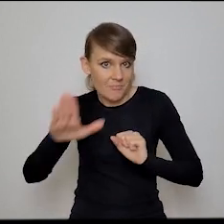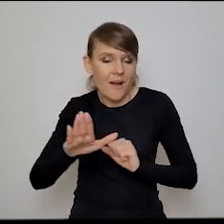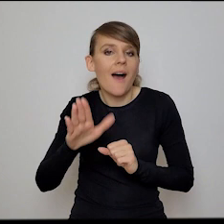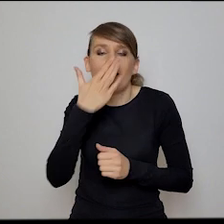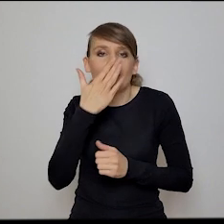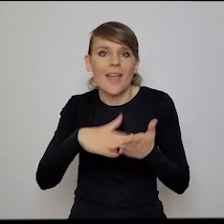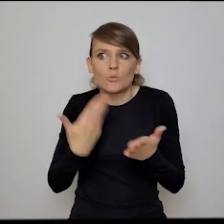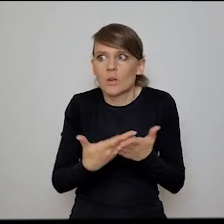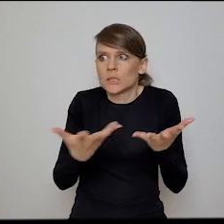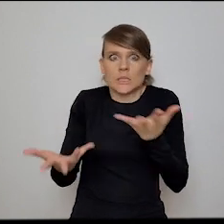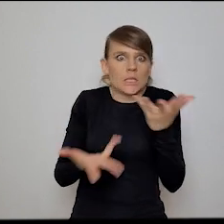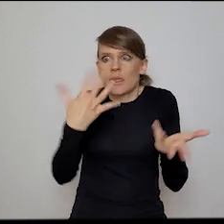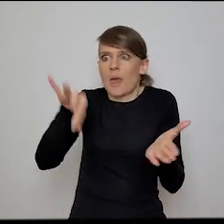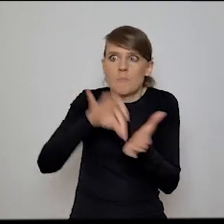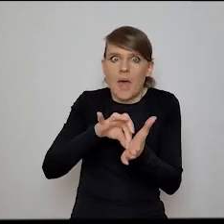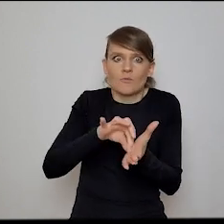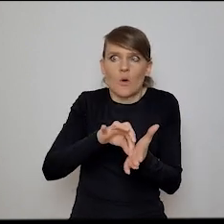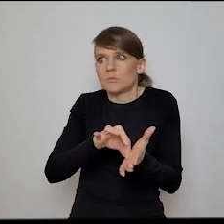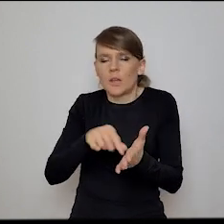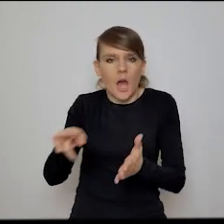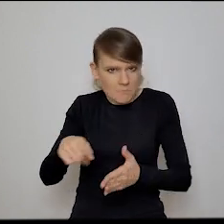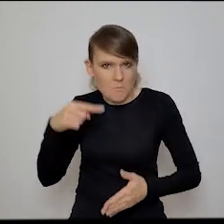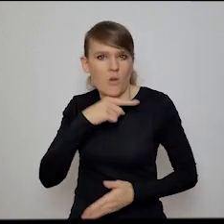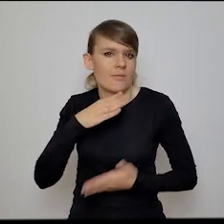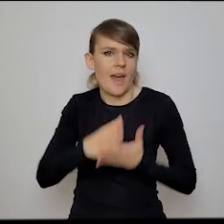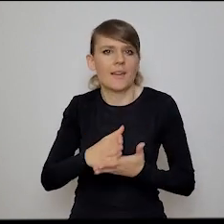ekstremalną niepewnością, podejmowanie ryzyka.